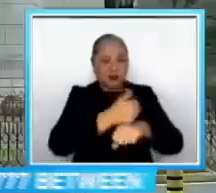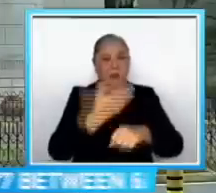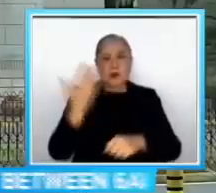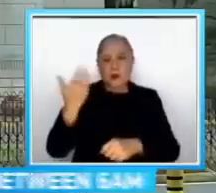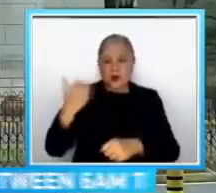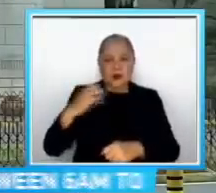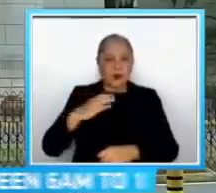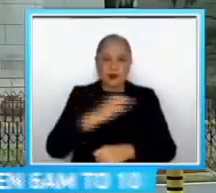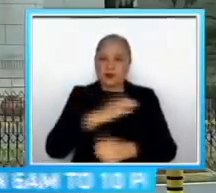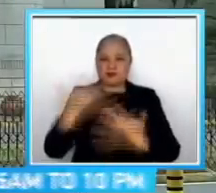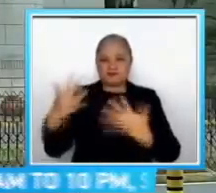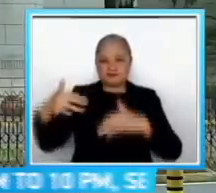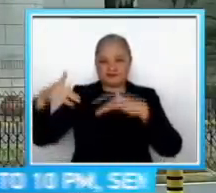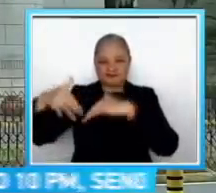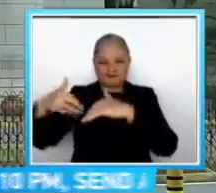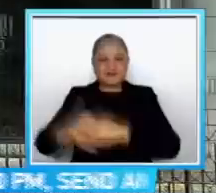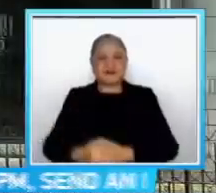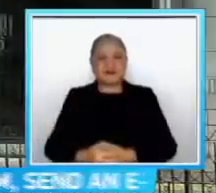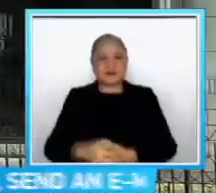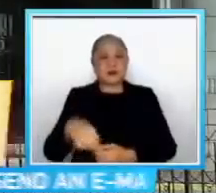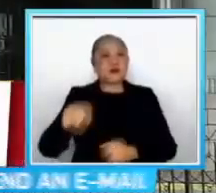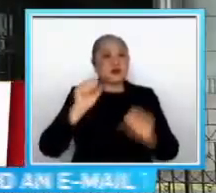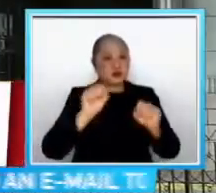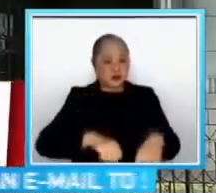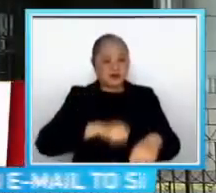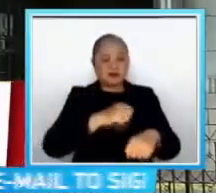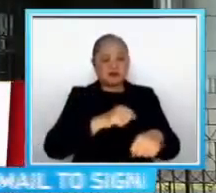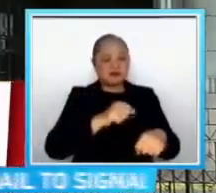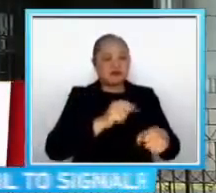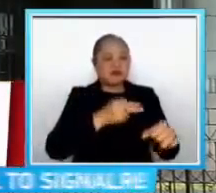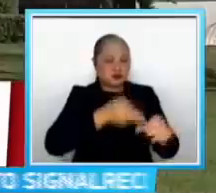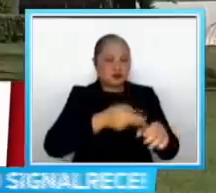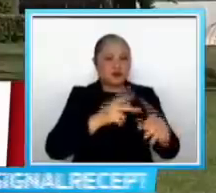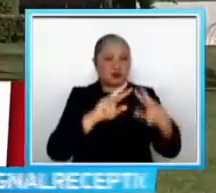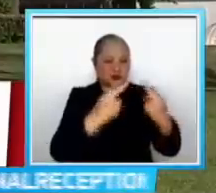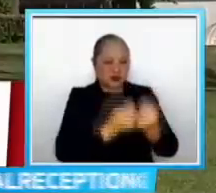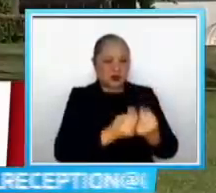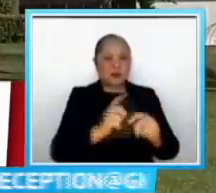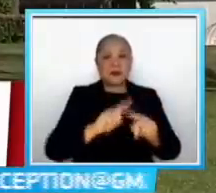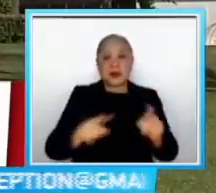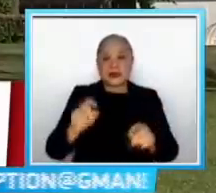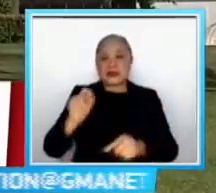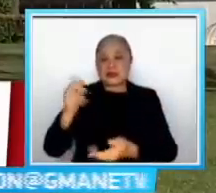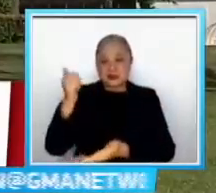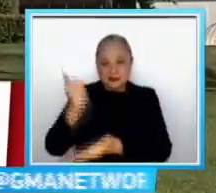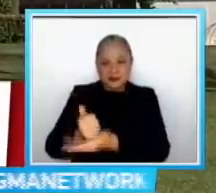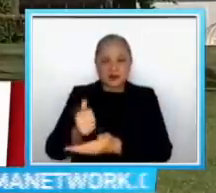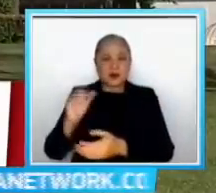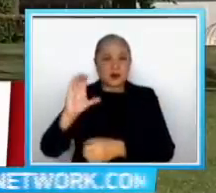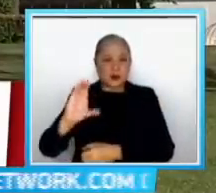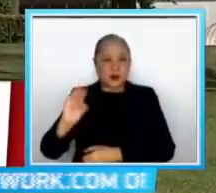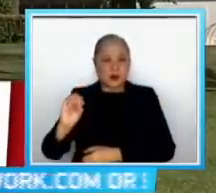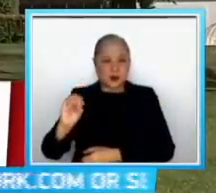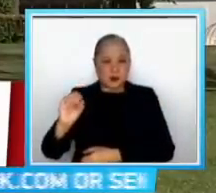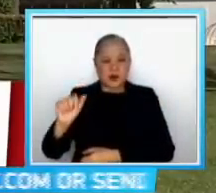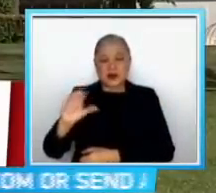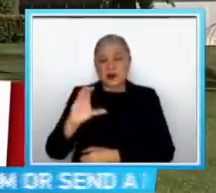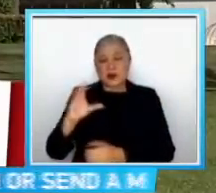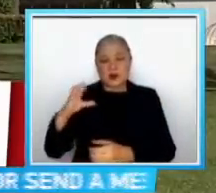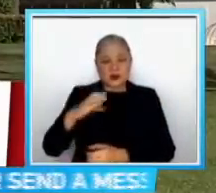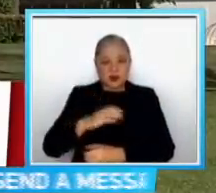Pwede na sila agad umupo sa pwesto Pero kailangan silang makumpirma ng Commission on Appointments pagbaliksesyon ng Kongreso